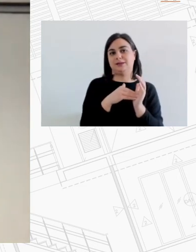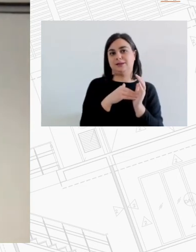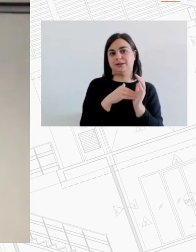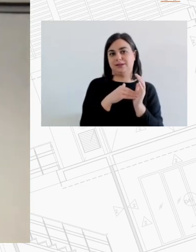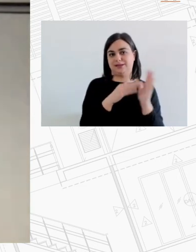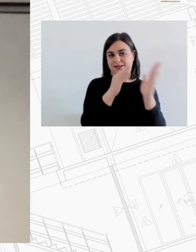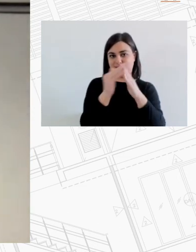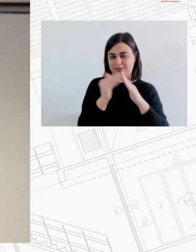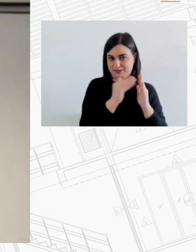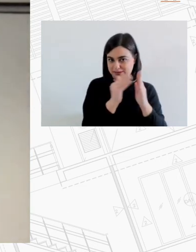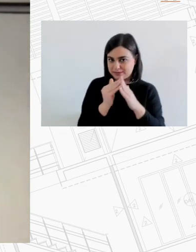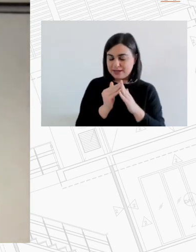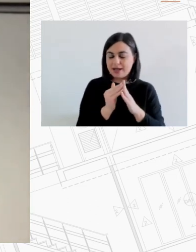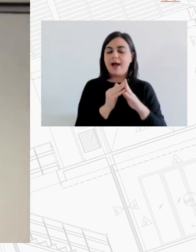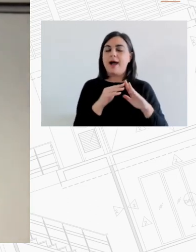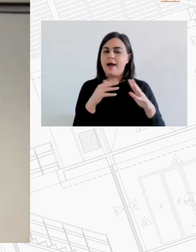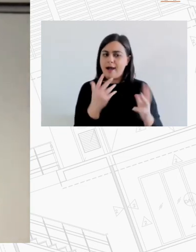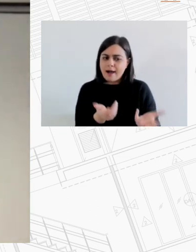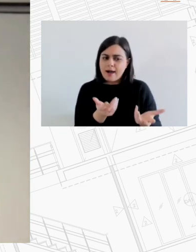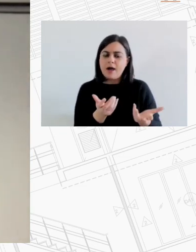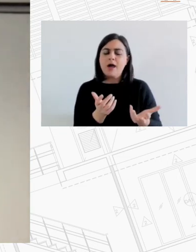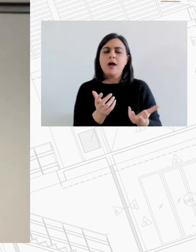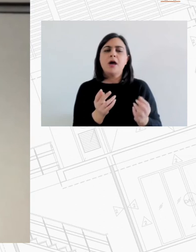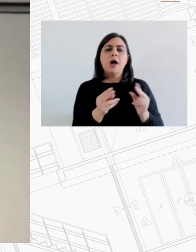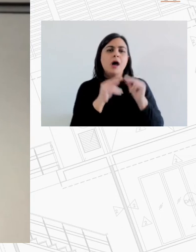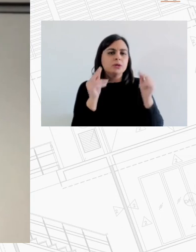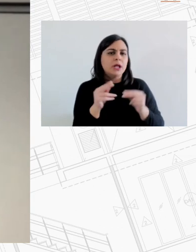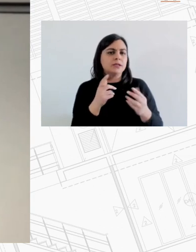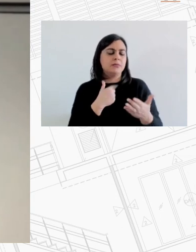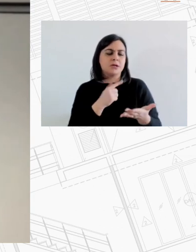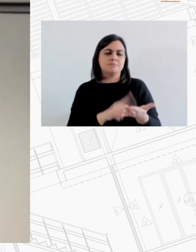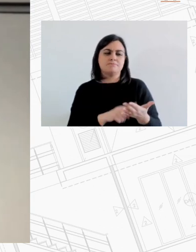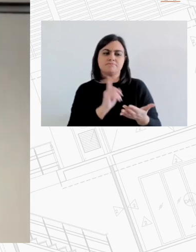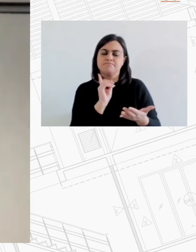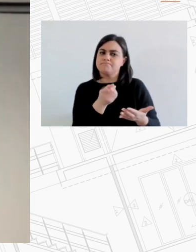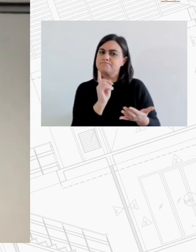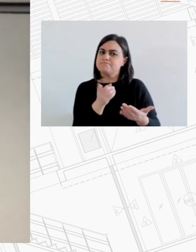να προσεγγίσουμε τελος πάντων ότι εκτιμώντας, υποθέτοντας ότι αυτά